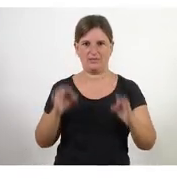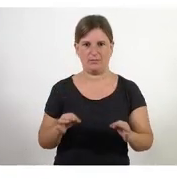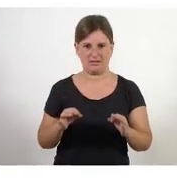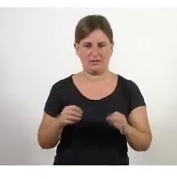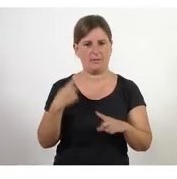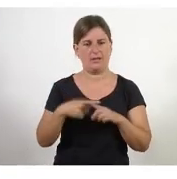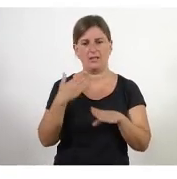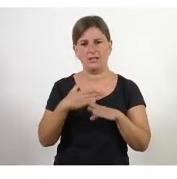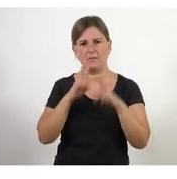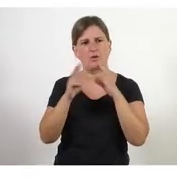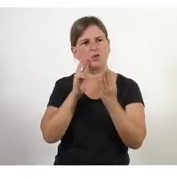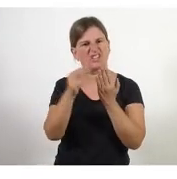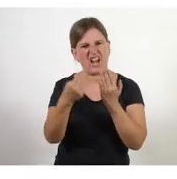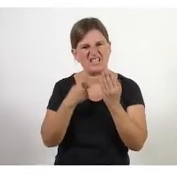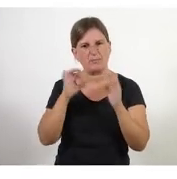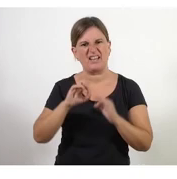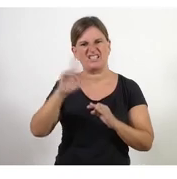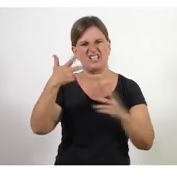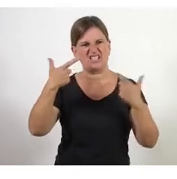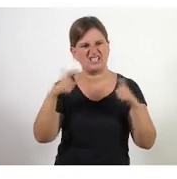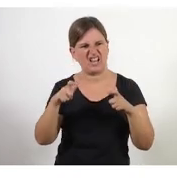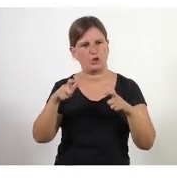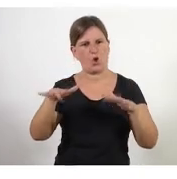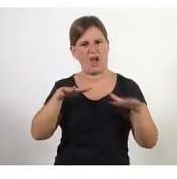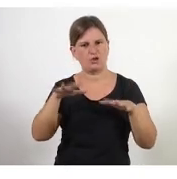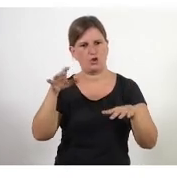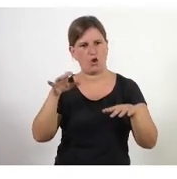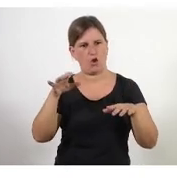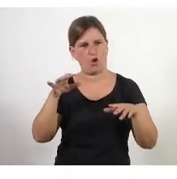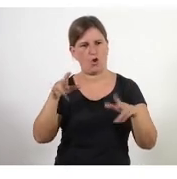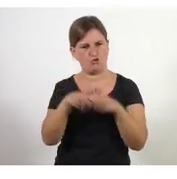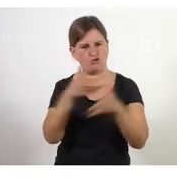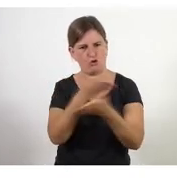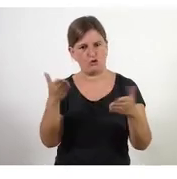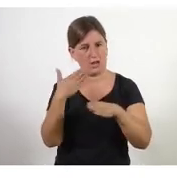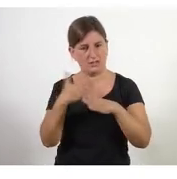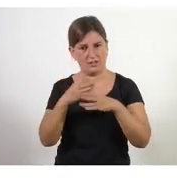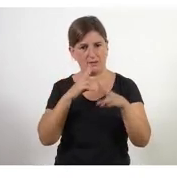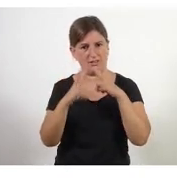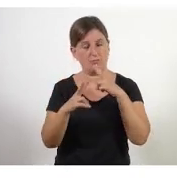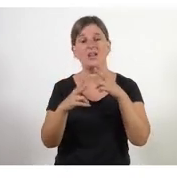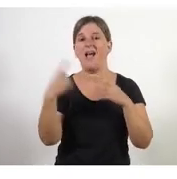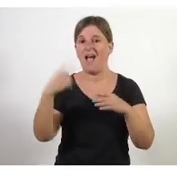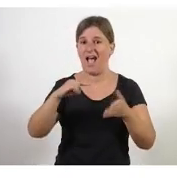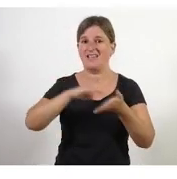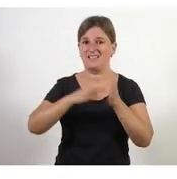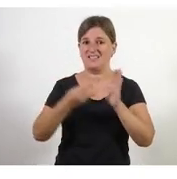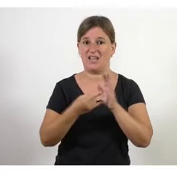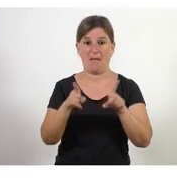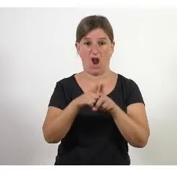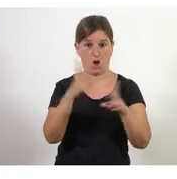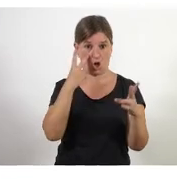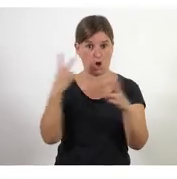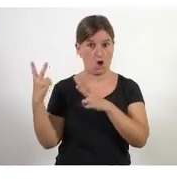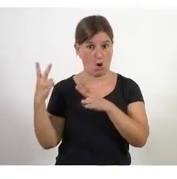transparents al tercer sector a l'acció social aquí hi ha metodologies sistemes com la sociocràcia